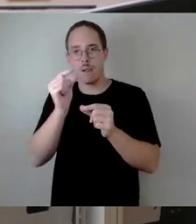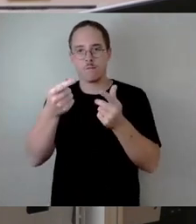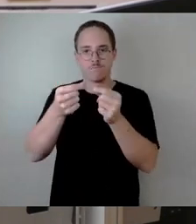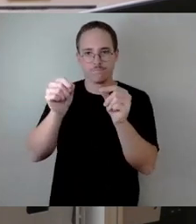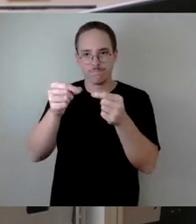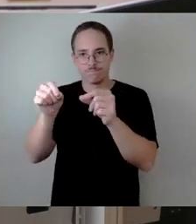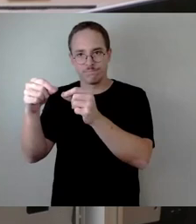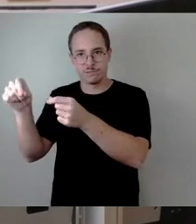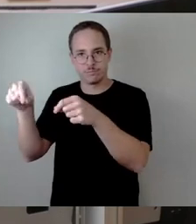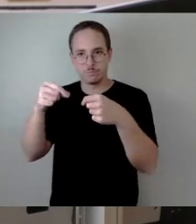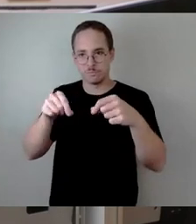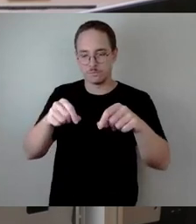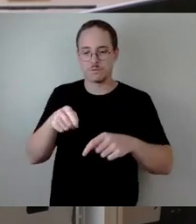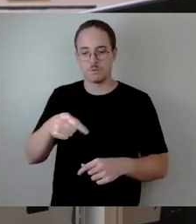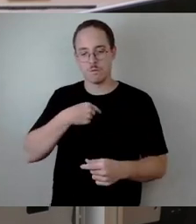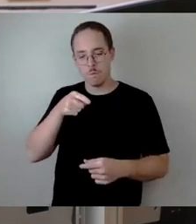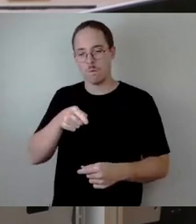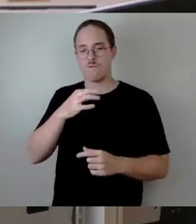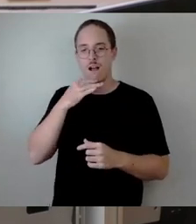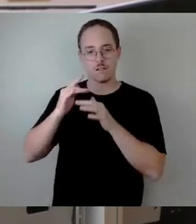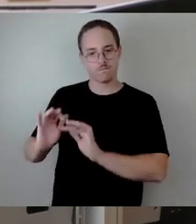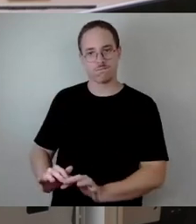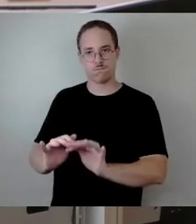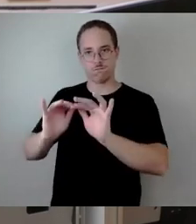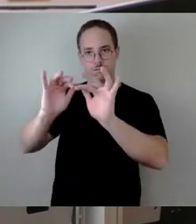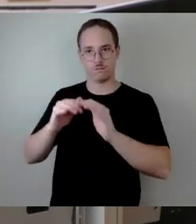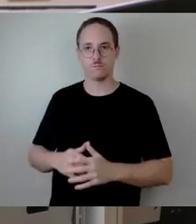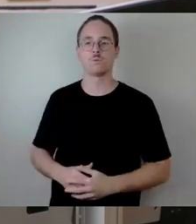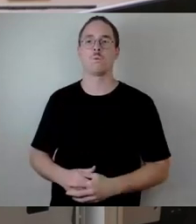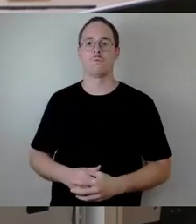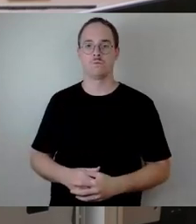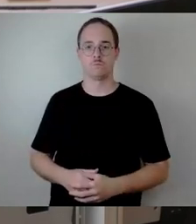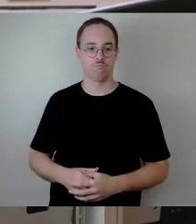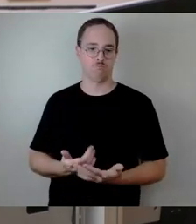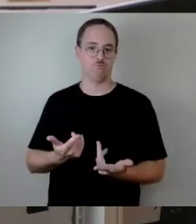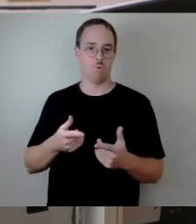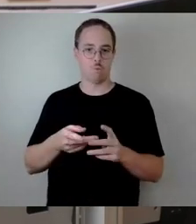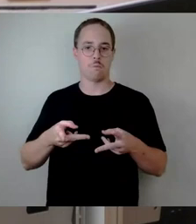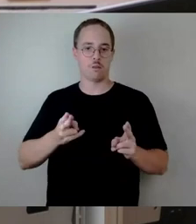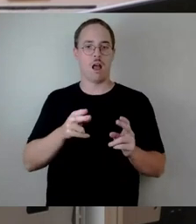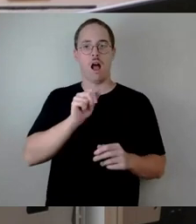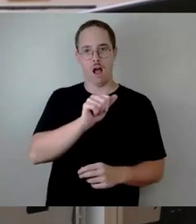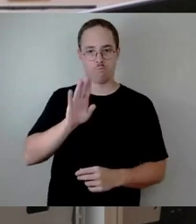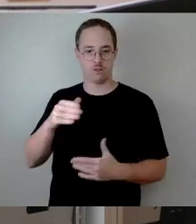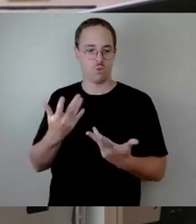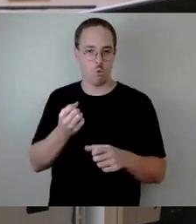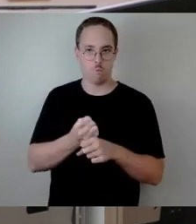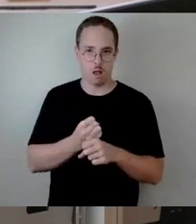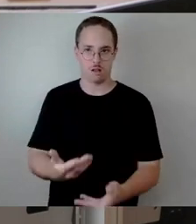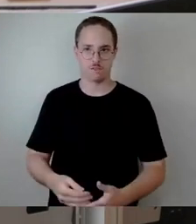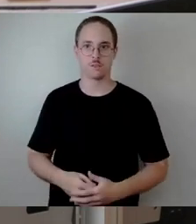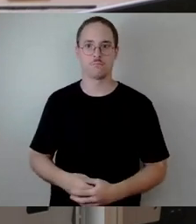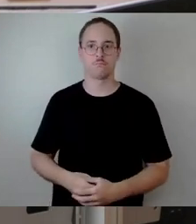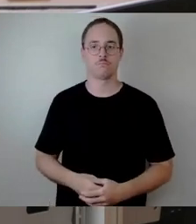die gefährden der Spannglieder. Das wurde am Zug A und B gemacht. Ich will Ihnen auch sagen, wir hatten nach dem Hochwasserende